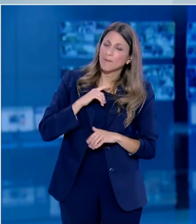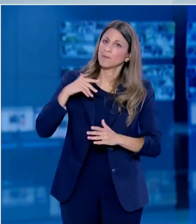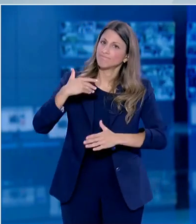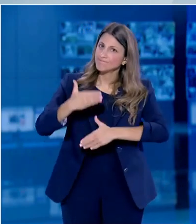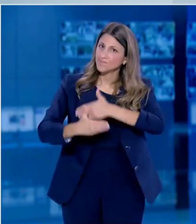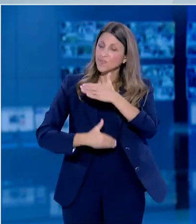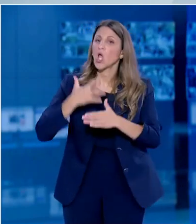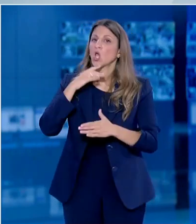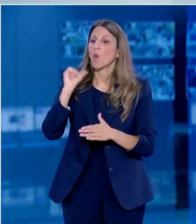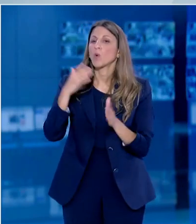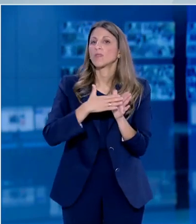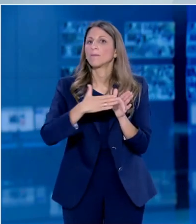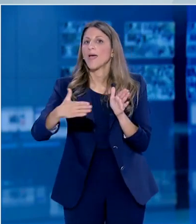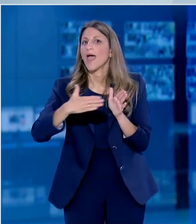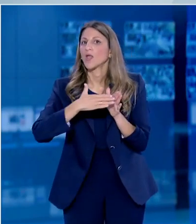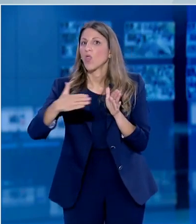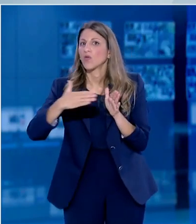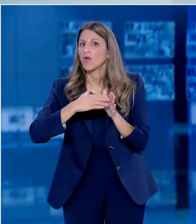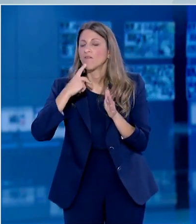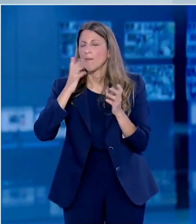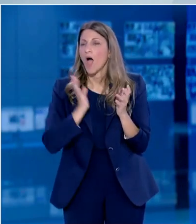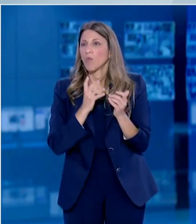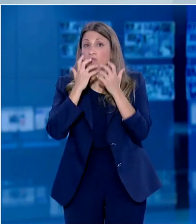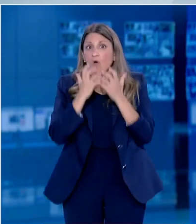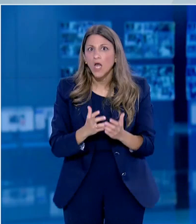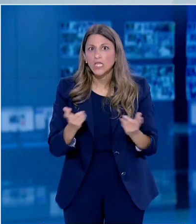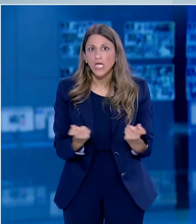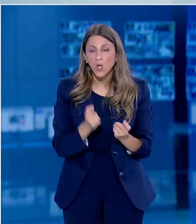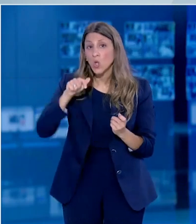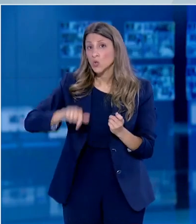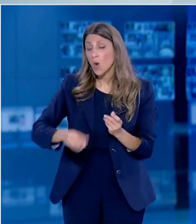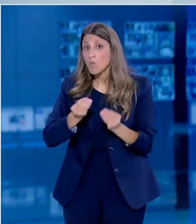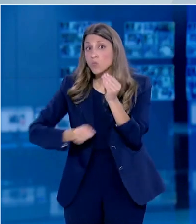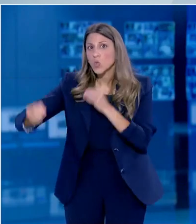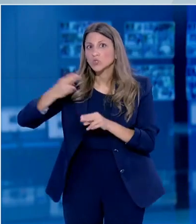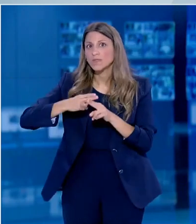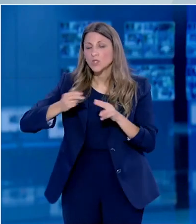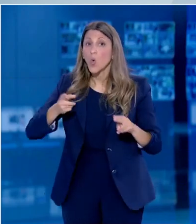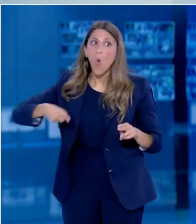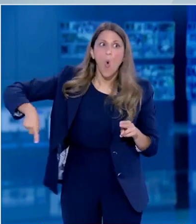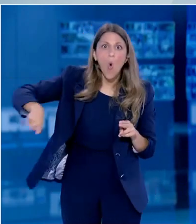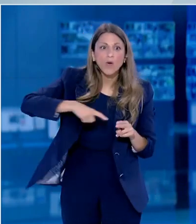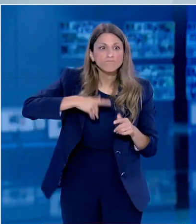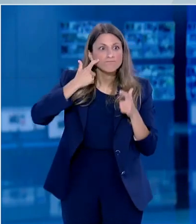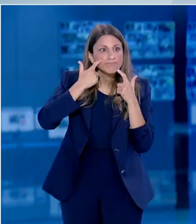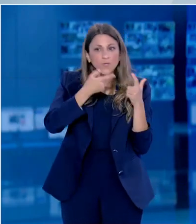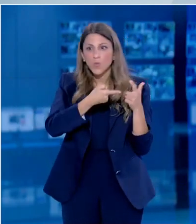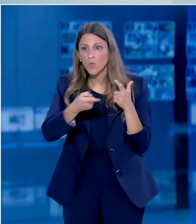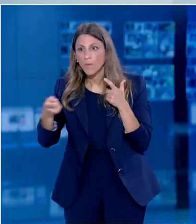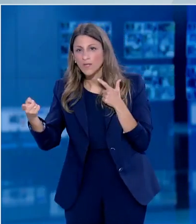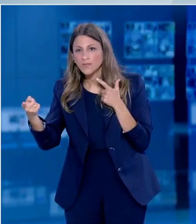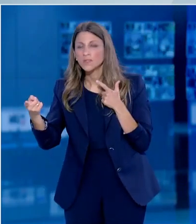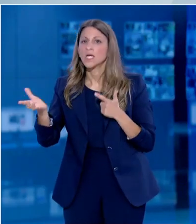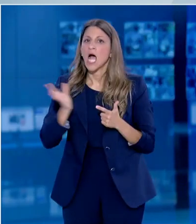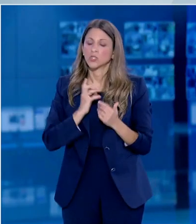στην πρώτη περίοδο είχαν πολύ μεγαλύτερη σημασία οι ψηλείς βαρύτερας ασθενείς. Σε αυτή την περίοδο έχουν σημασία άπαντες. Προσπαθούσαμε να